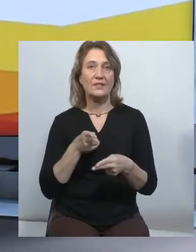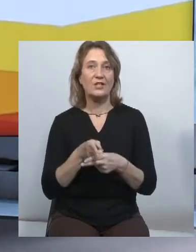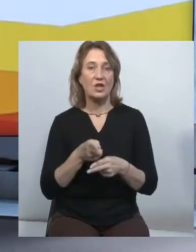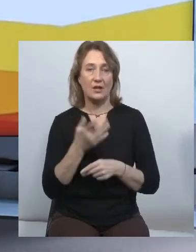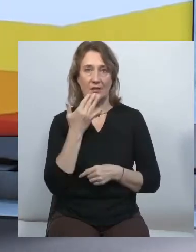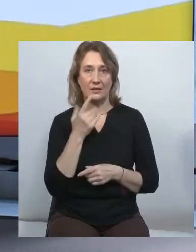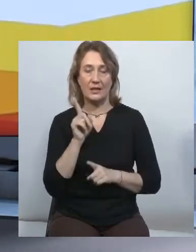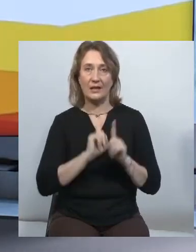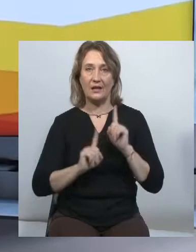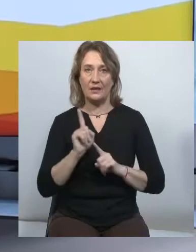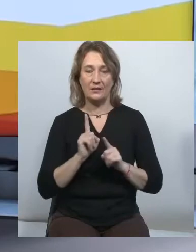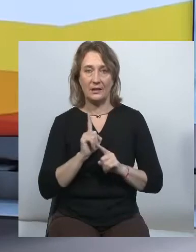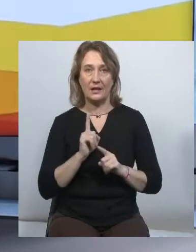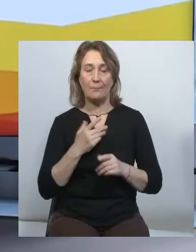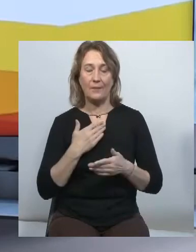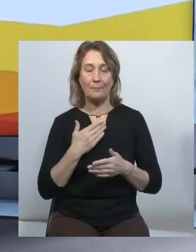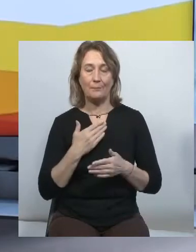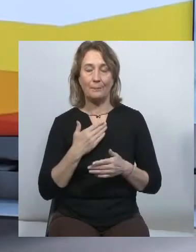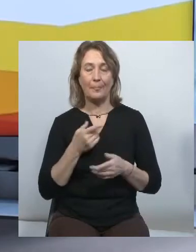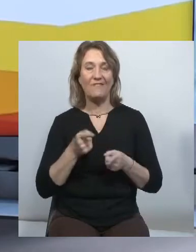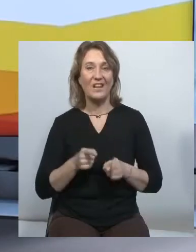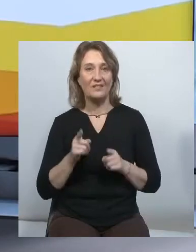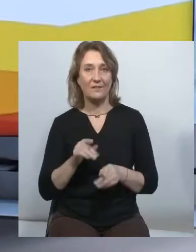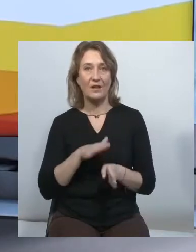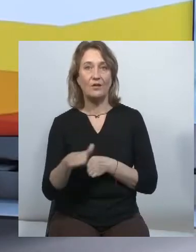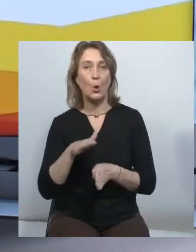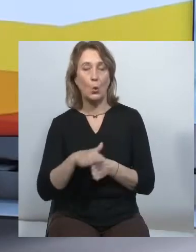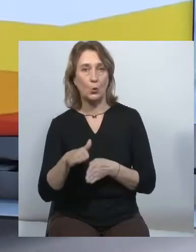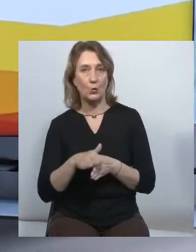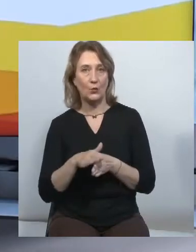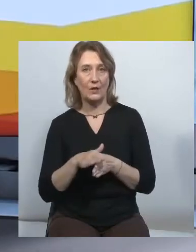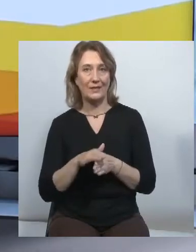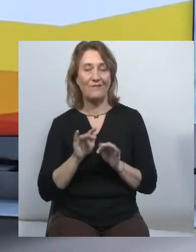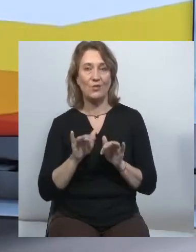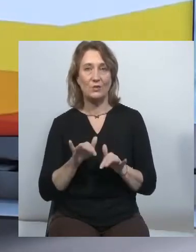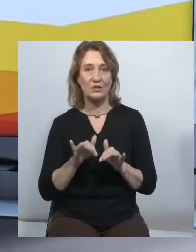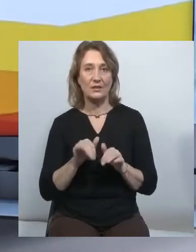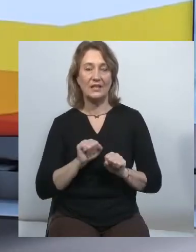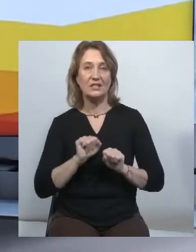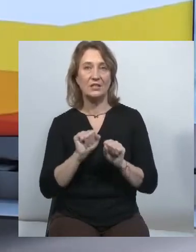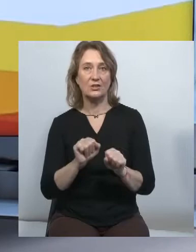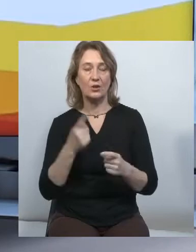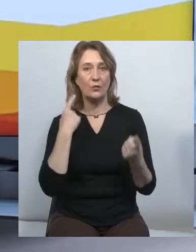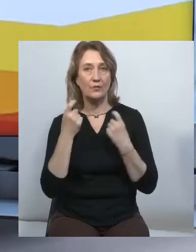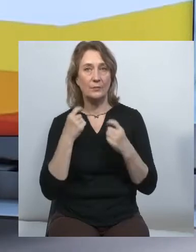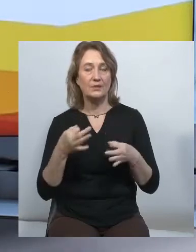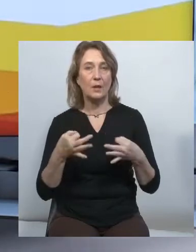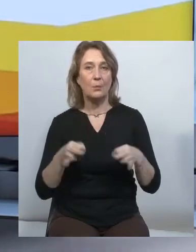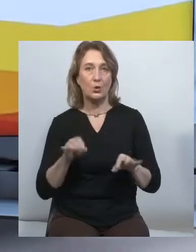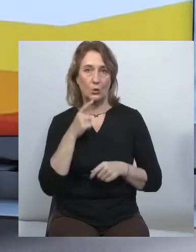сьогодні ефективно виконувати свої функції, і, можливо, краще чи сильніше захищати інформаційний простір український?